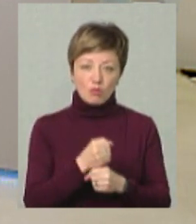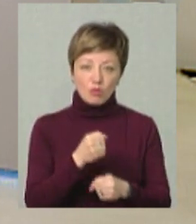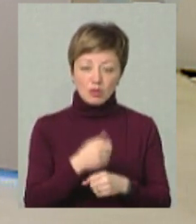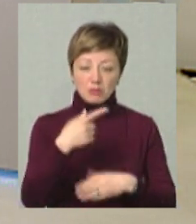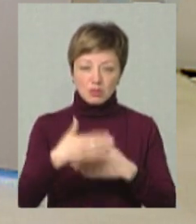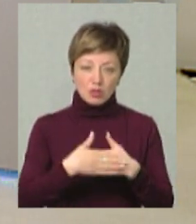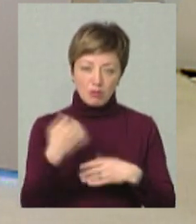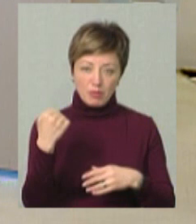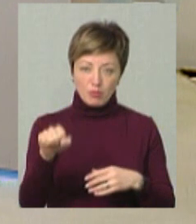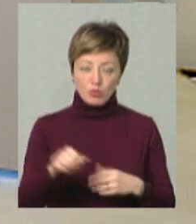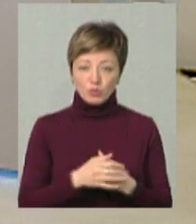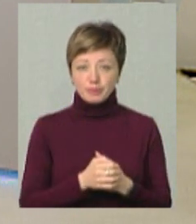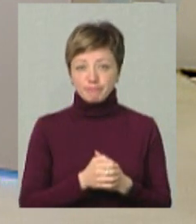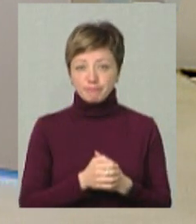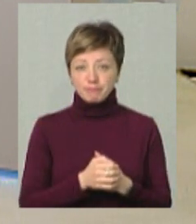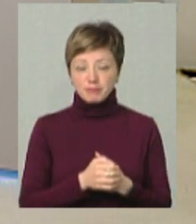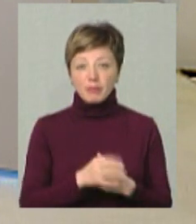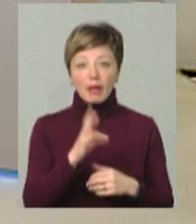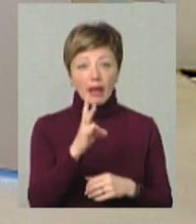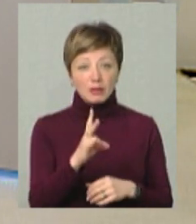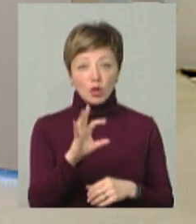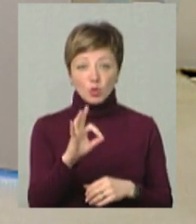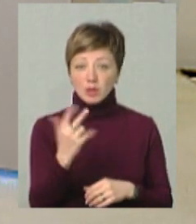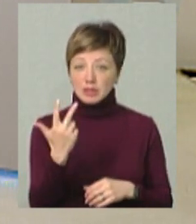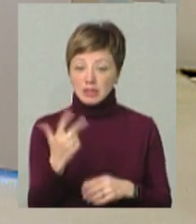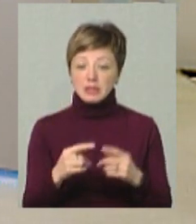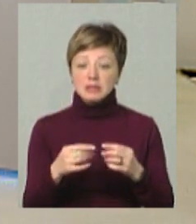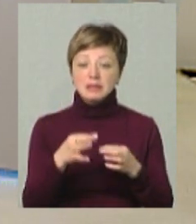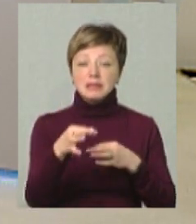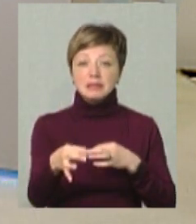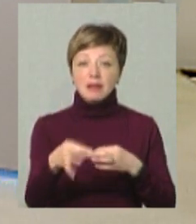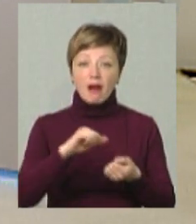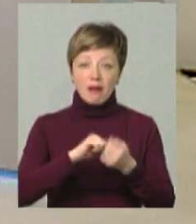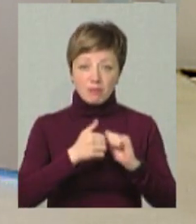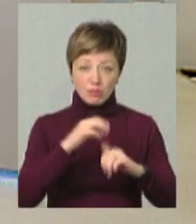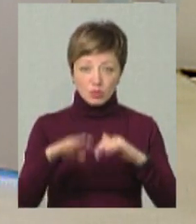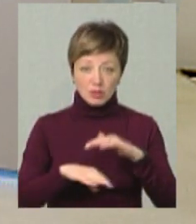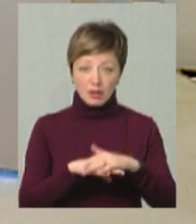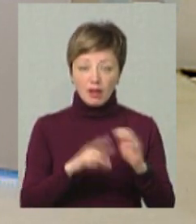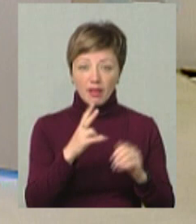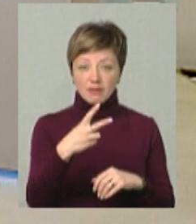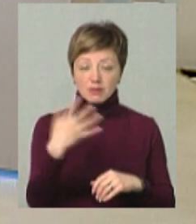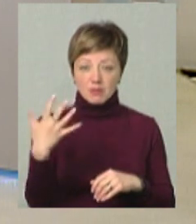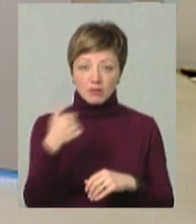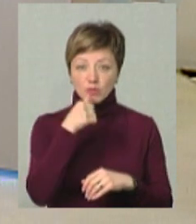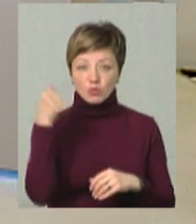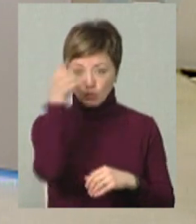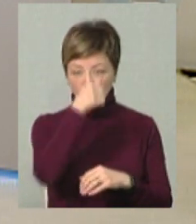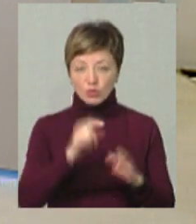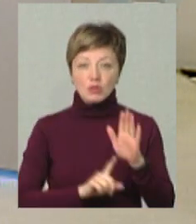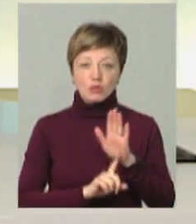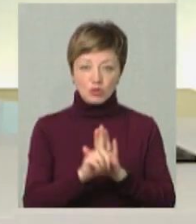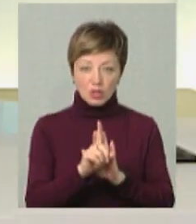наближає ту перемогу. По Н-03 і, фактично, я кажу, за Кам'ян, це младше біжить, Н-25, у нас минулого року ми розпочали